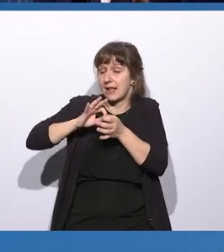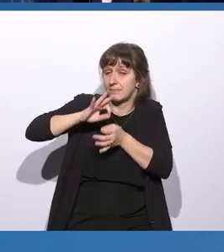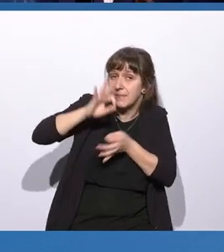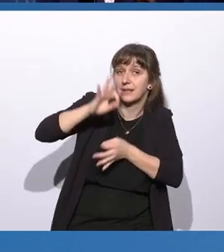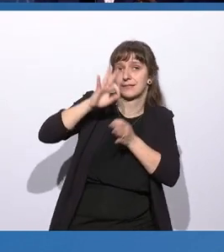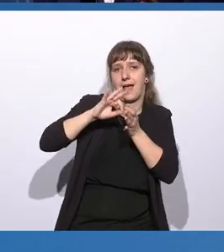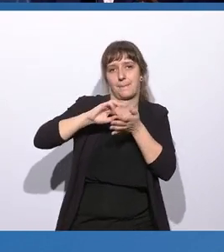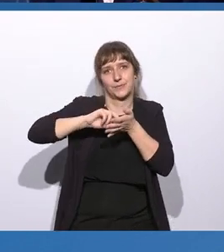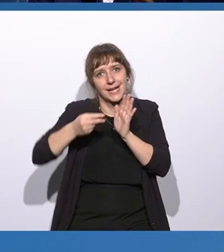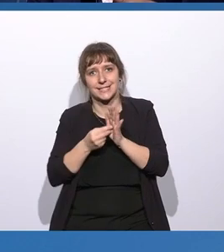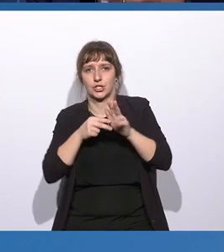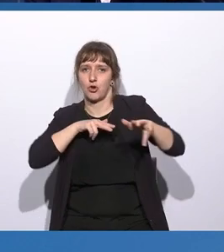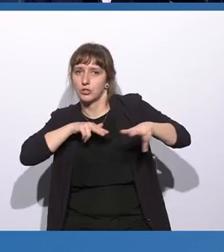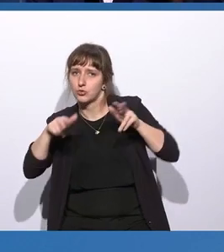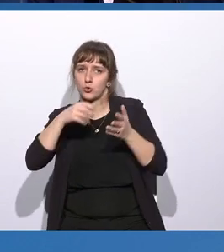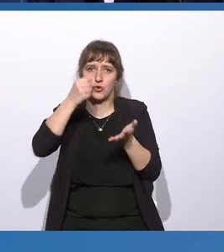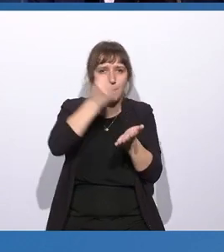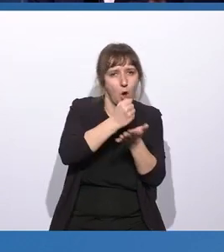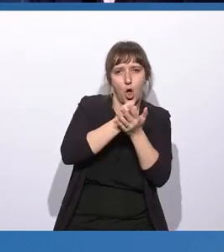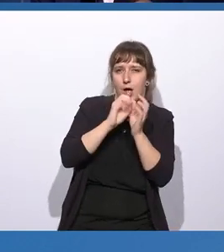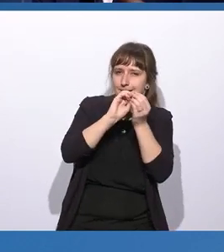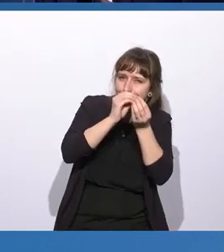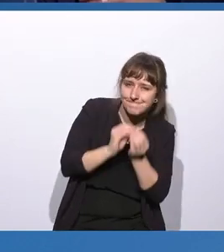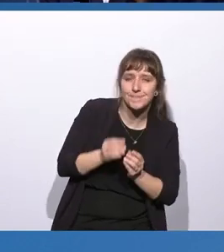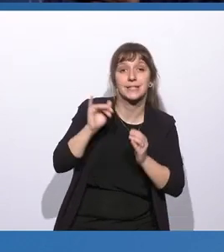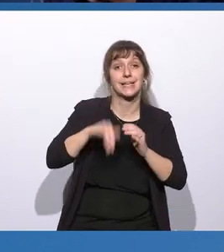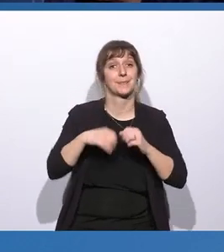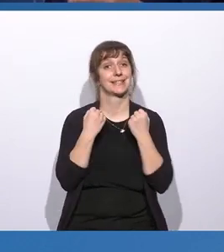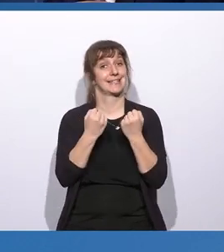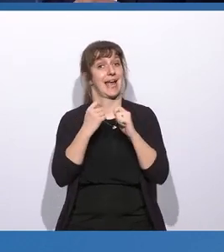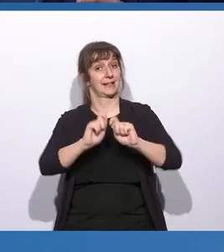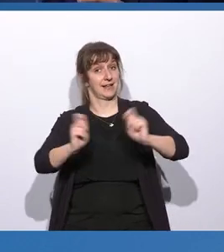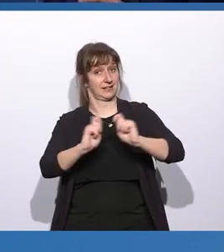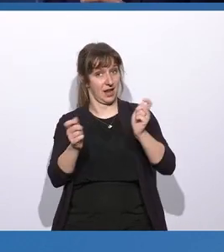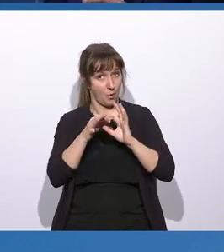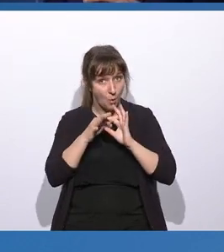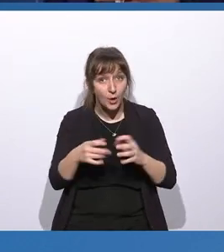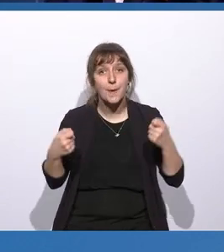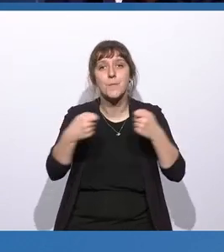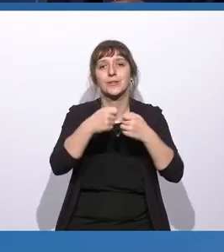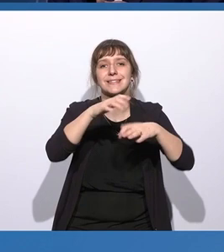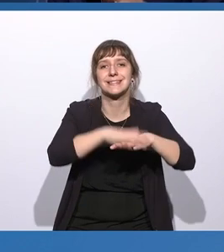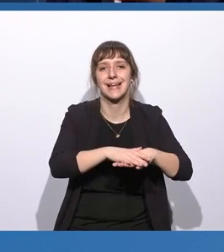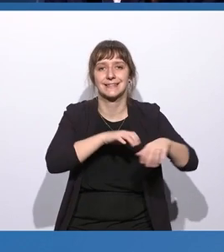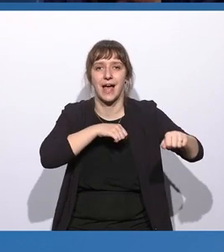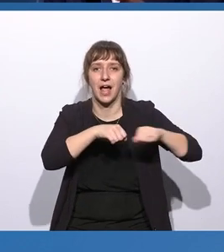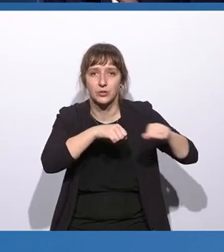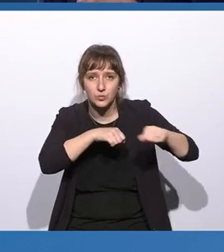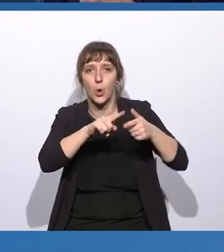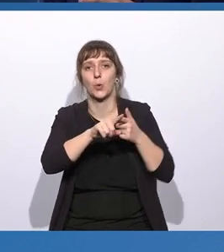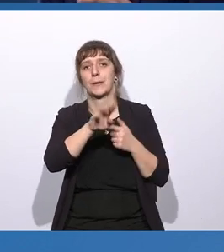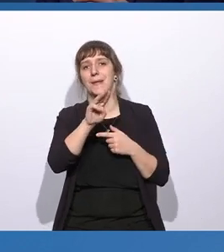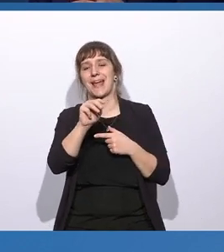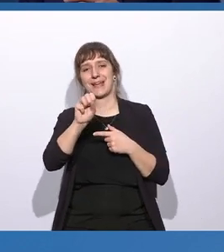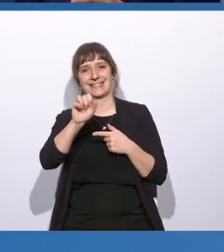Behörden zusammenarbeitet werden. Es gibt einen Sicherheitskatalog von der Bundesnetzagentur und dem BSI. Es gibt Sicherheitskonzepte, die mit den Behörden